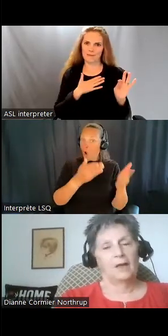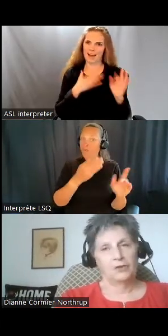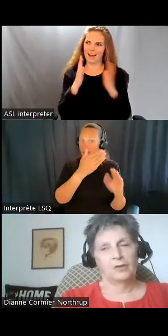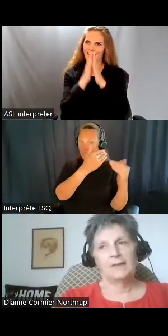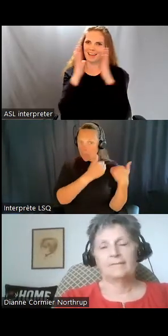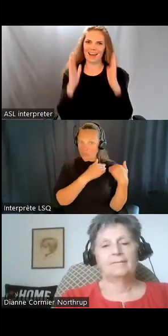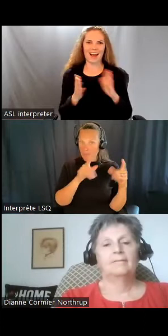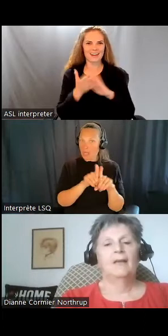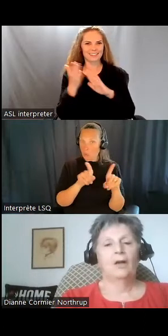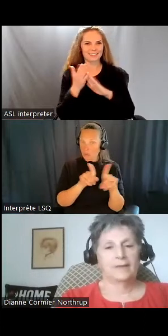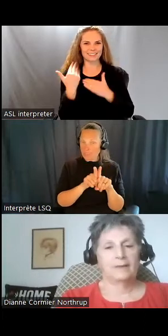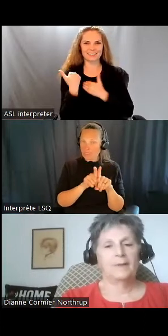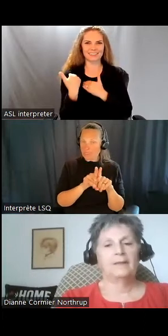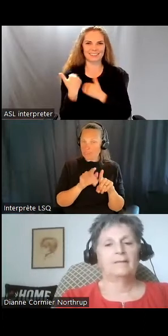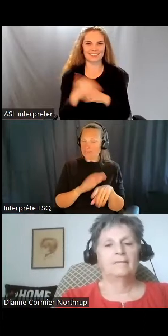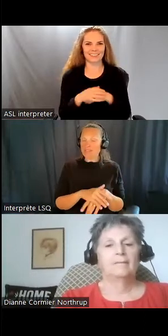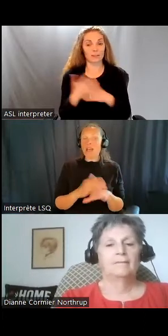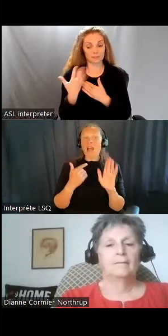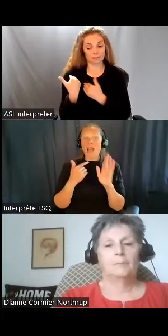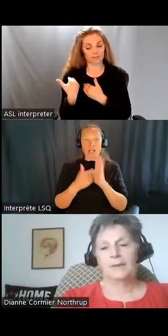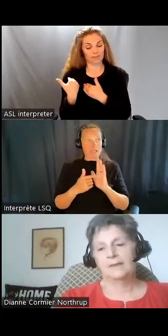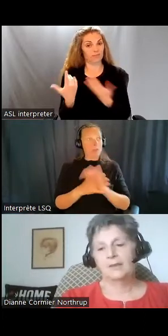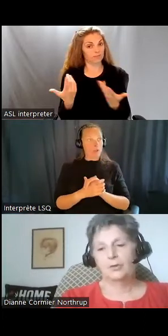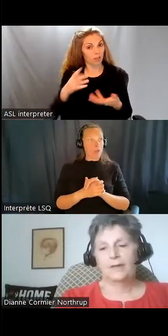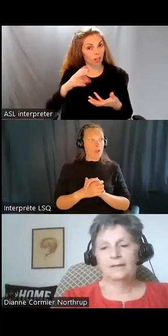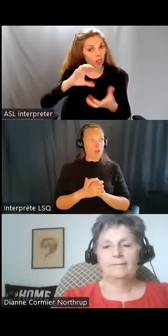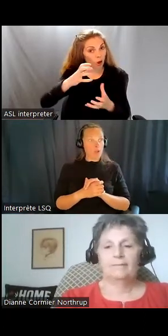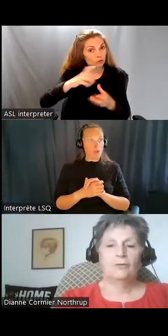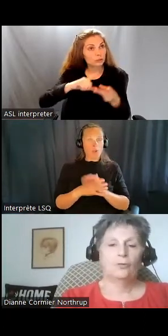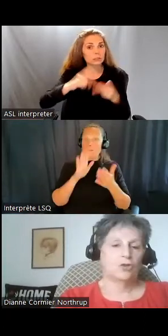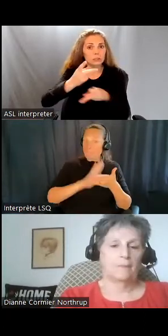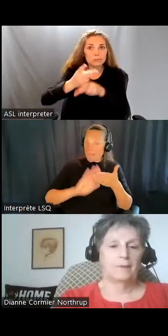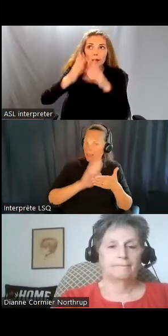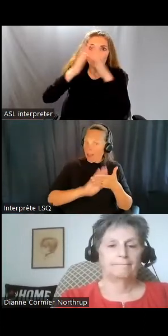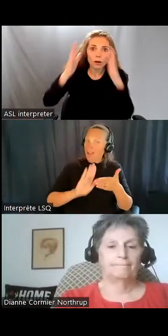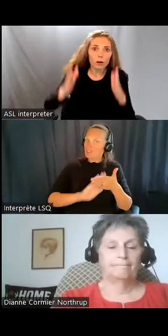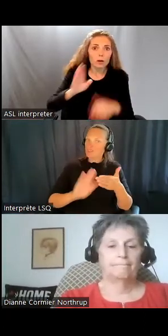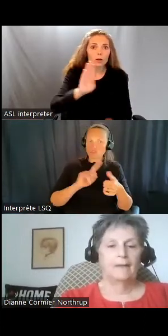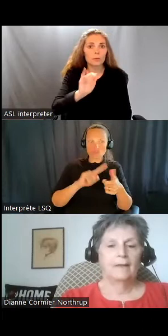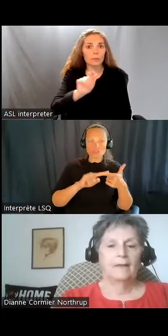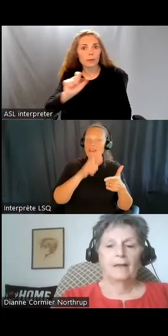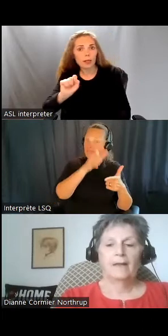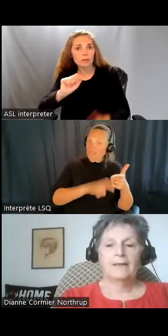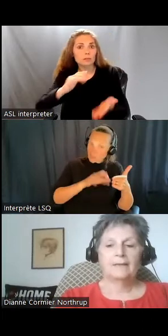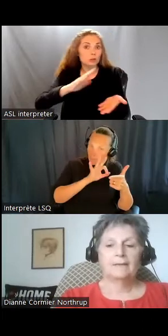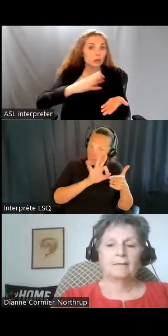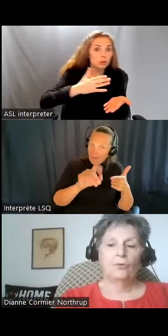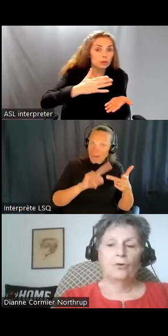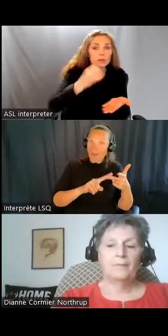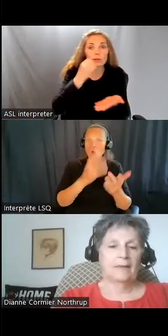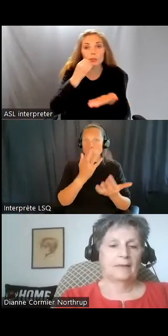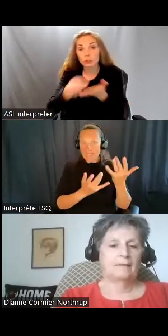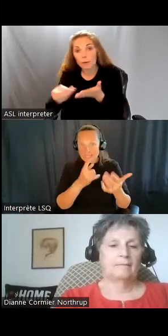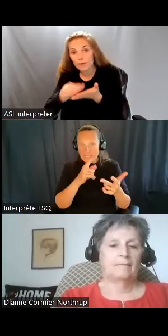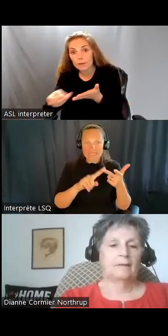d'être dans une maison, donc faire les tâches ménagères, payer les factures, cuisiner, aller faire les courses.